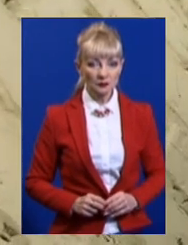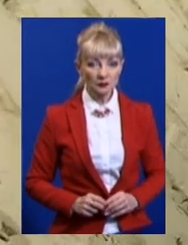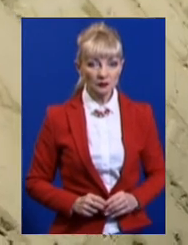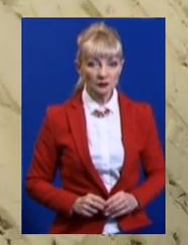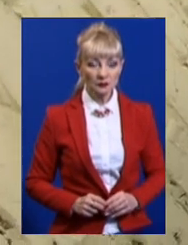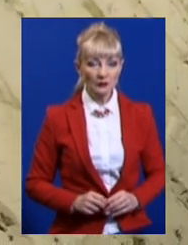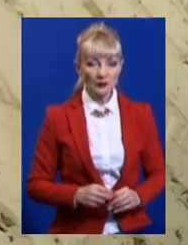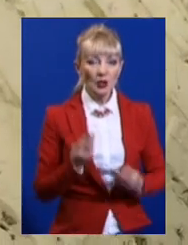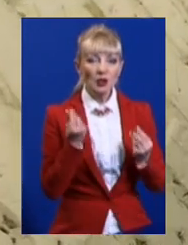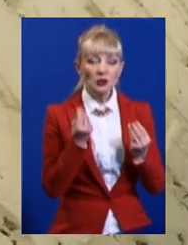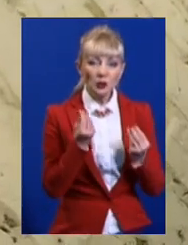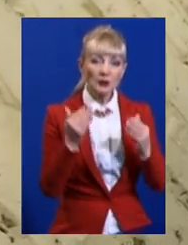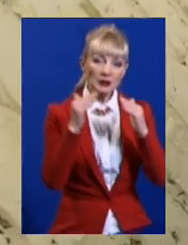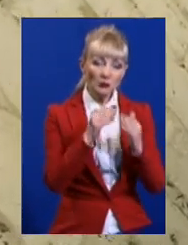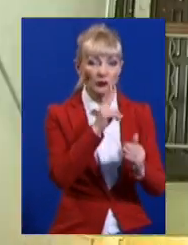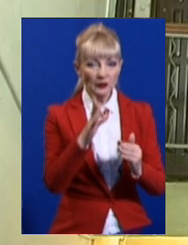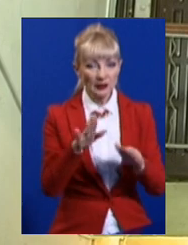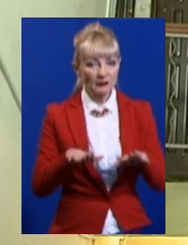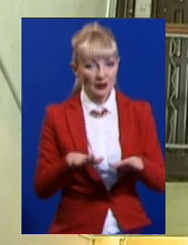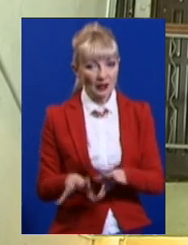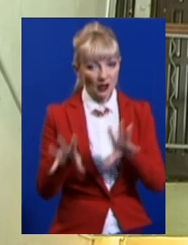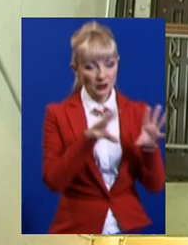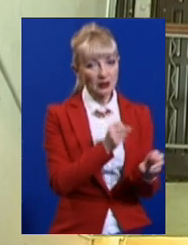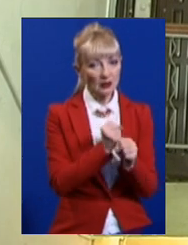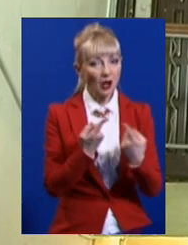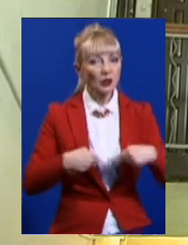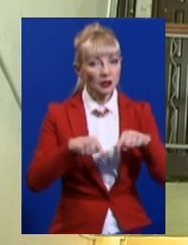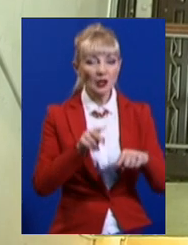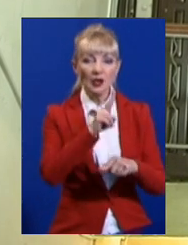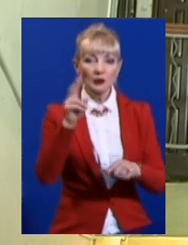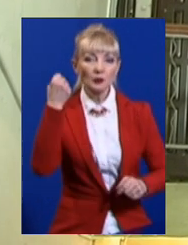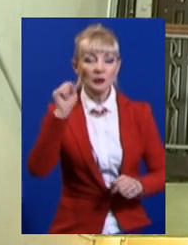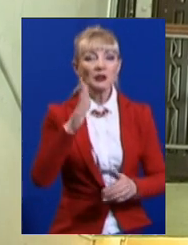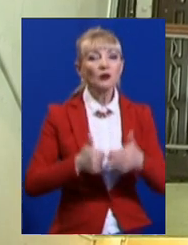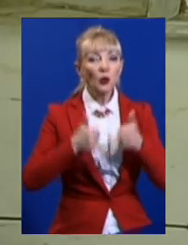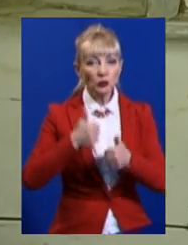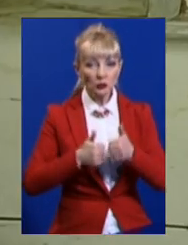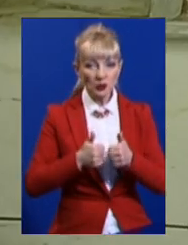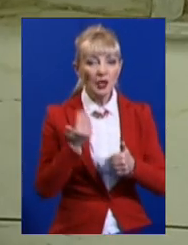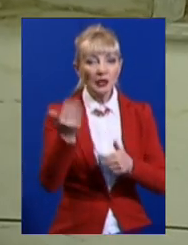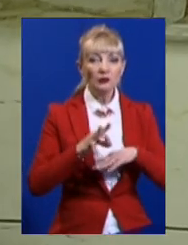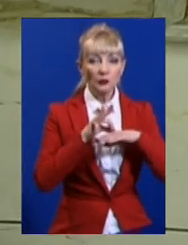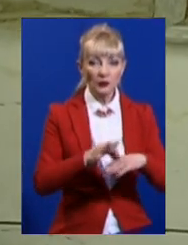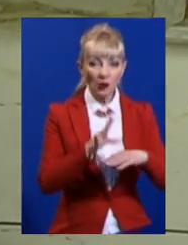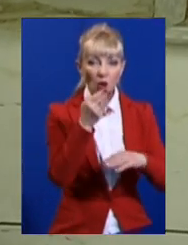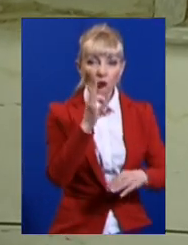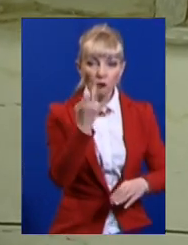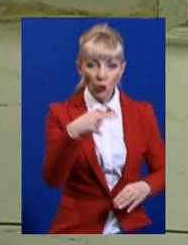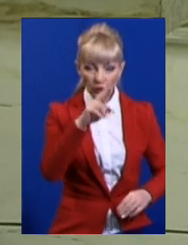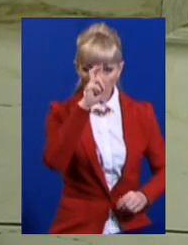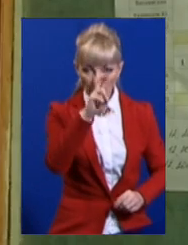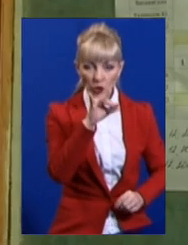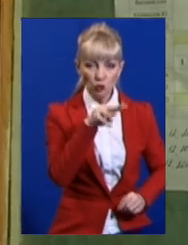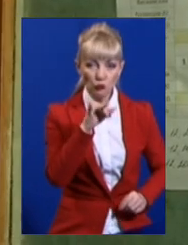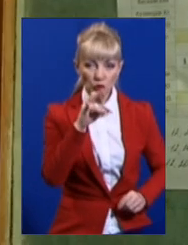Оцінку будинків та квартир у зоні відселення робила організація, що перемогла у конкурсі. Його провів фонд державного майна. Про